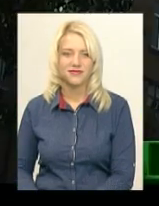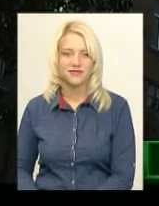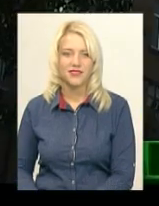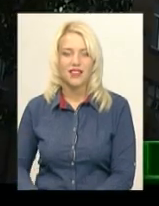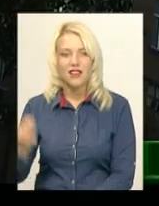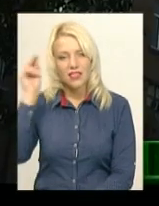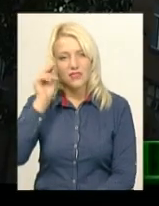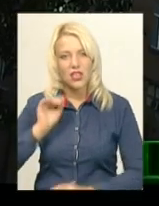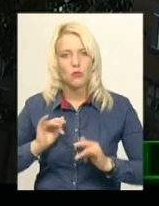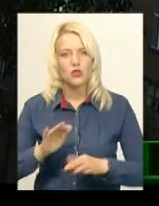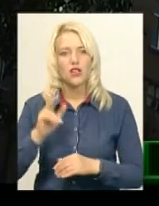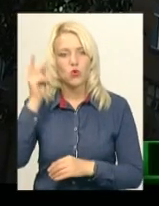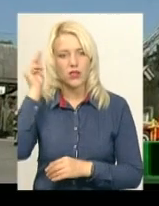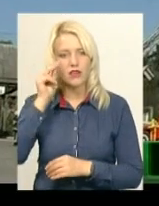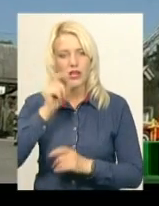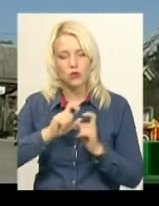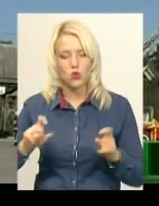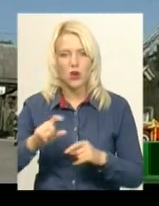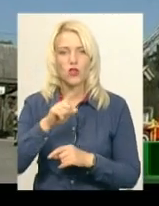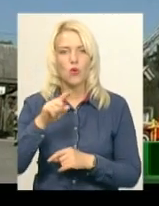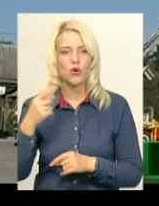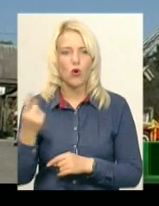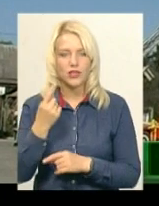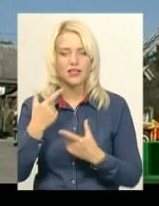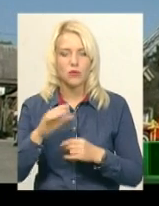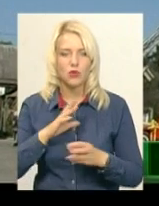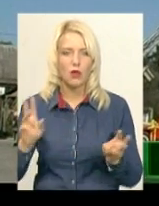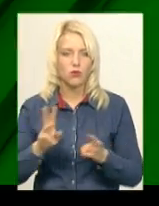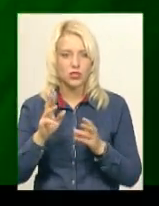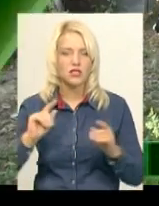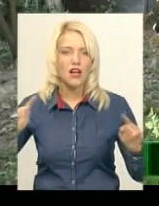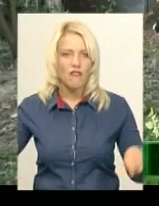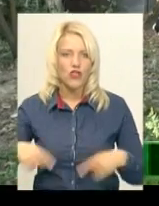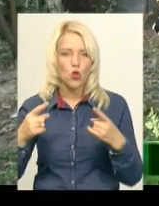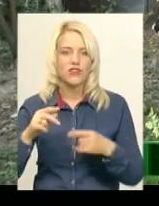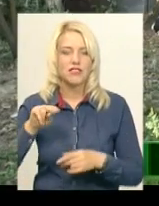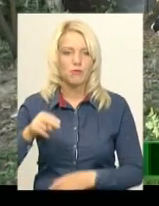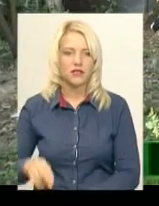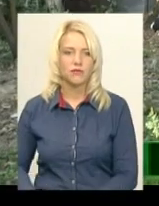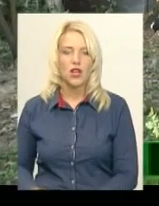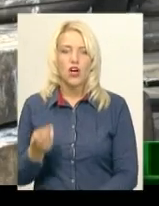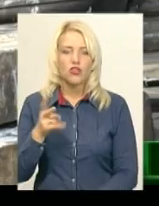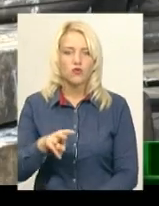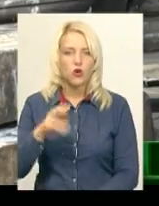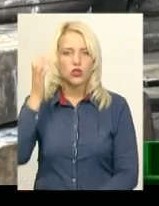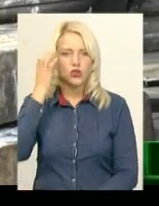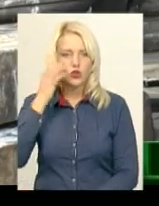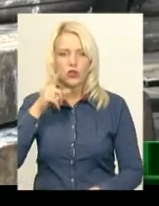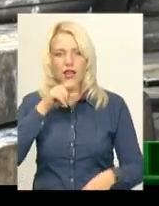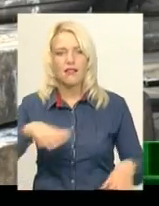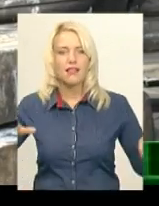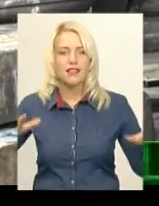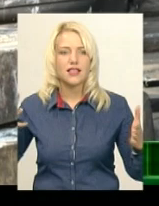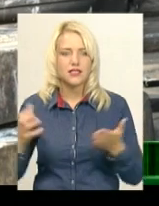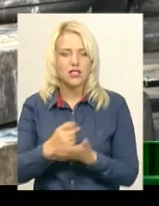Навчальний процес у Хмельницькій школі номер один, де вчора сталася пожежа, відновиться у п'ятницю. Двоє чорних левек, яких знайшли пораненими в